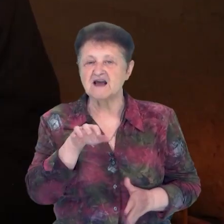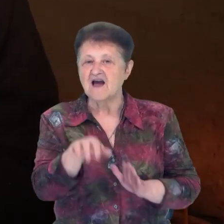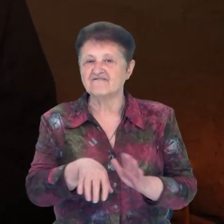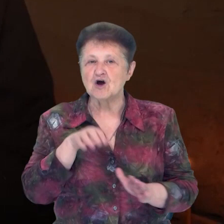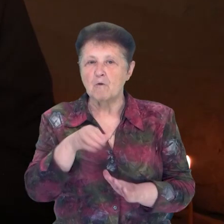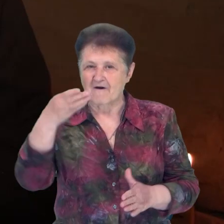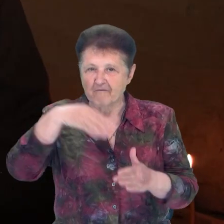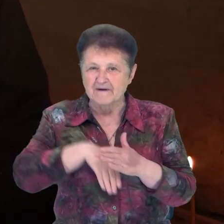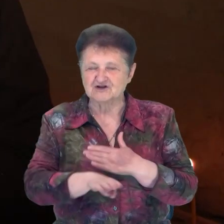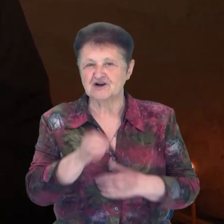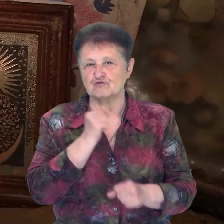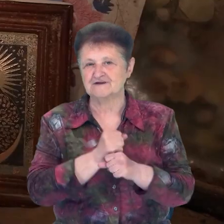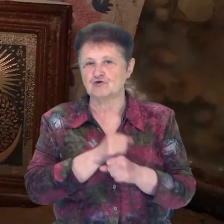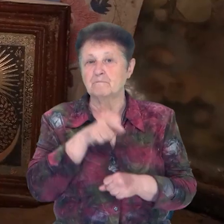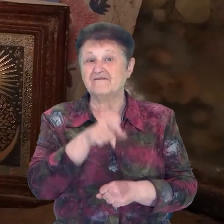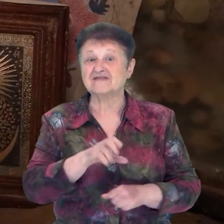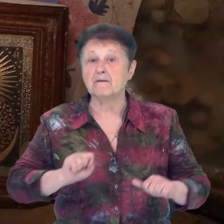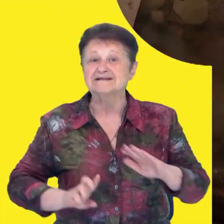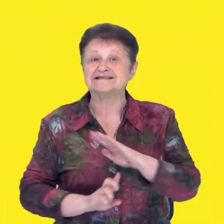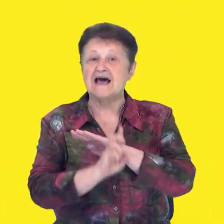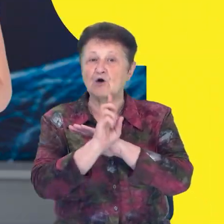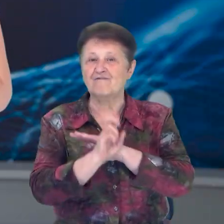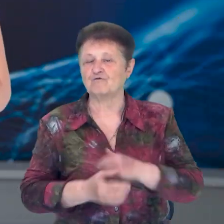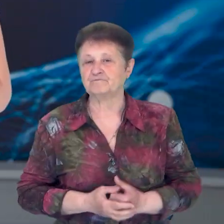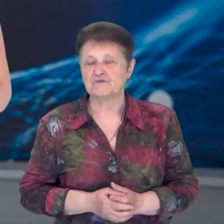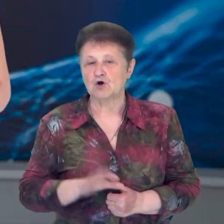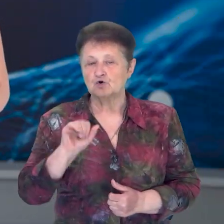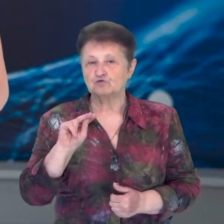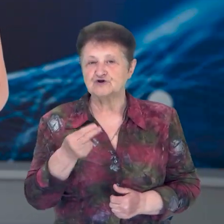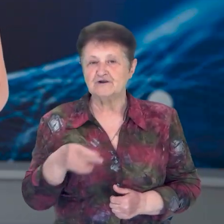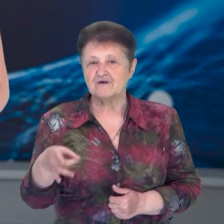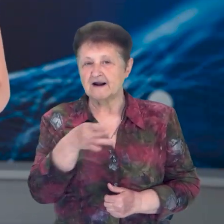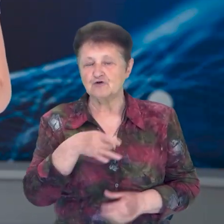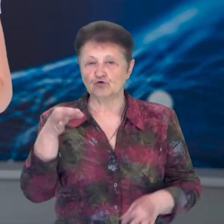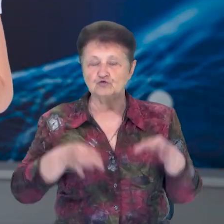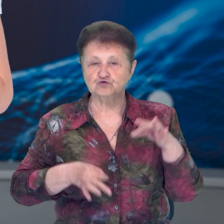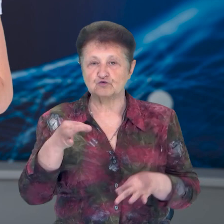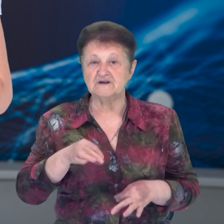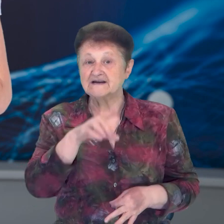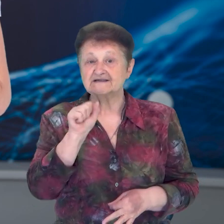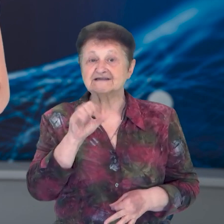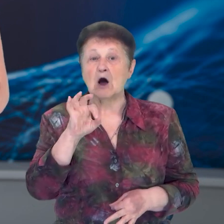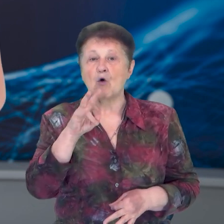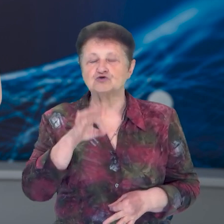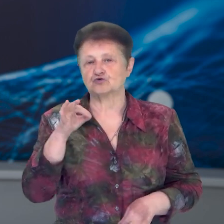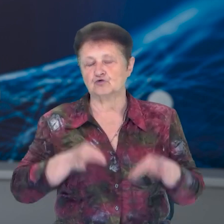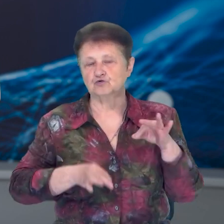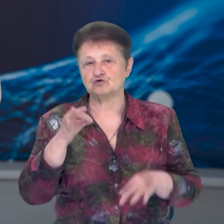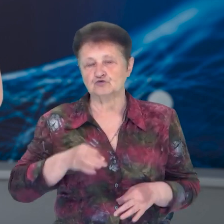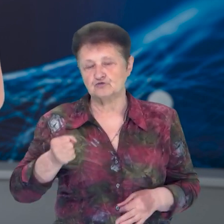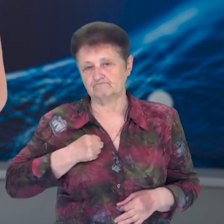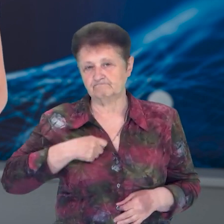печеру у горі і зробив там церкву. У Чернігівському районному суді заочно судять російського